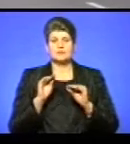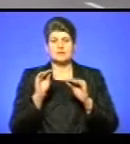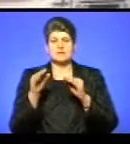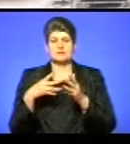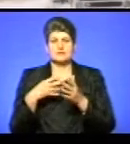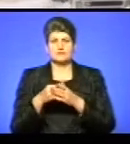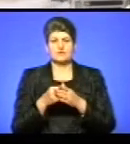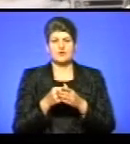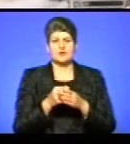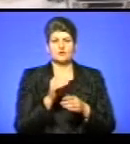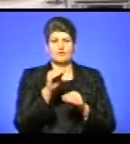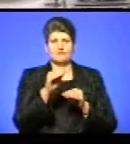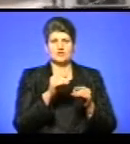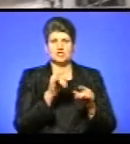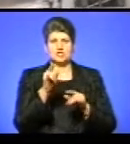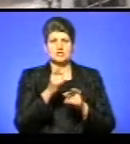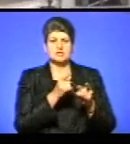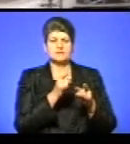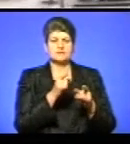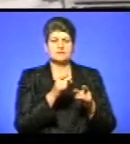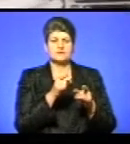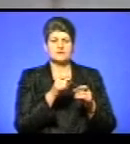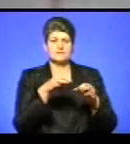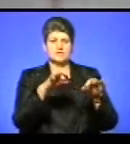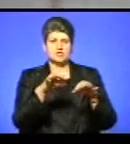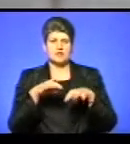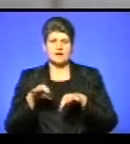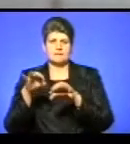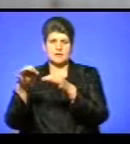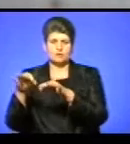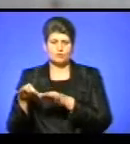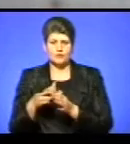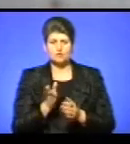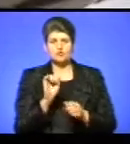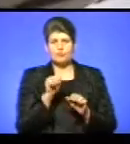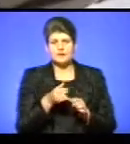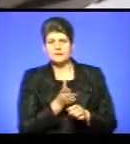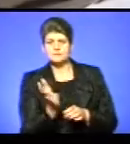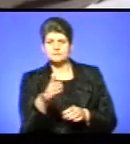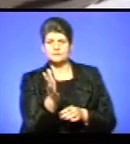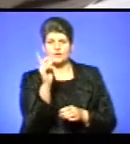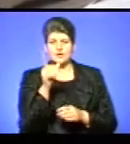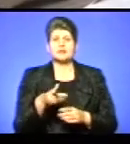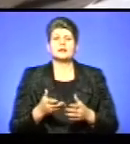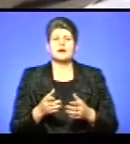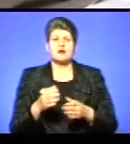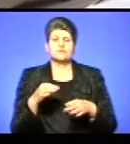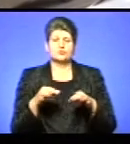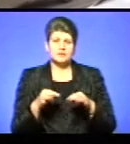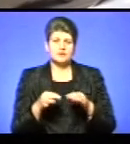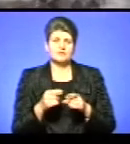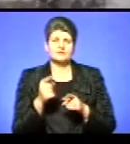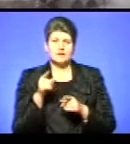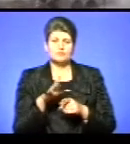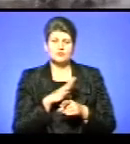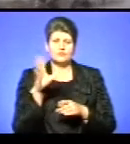авто у шахматному порядку на проїжджій частині, так, щоб автомобілі могли проїхати, повідомив Ігор Красновський. За його словами, автомобілісти